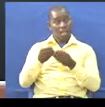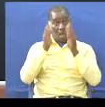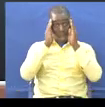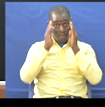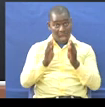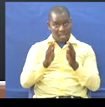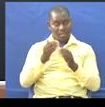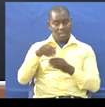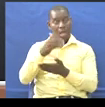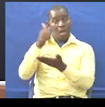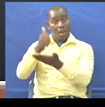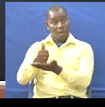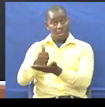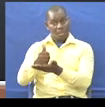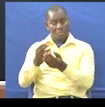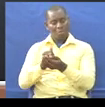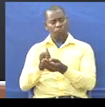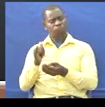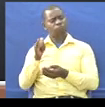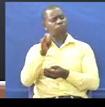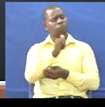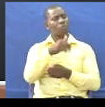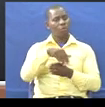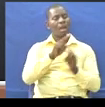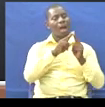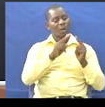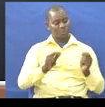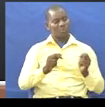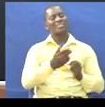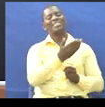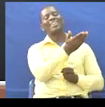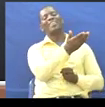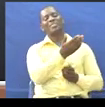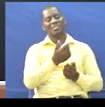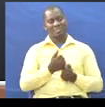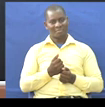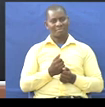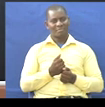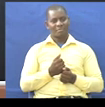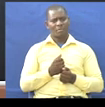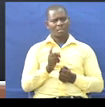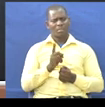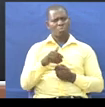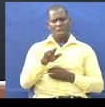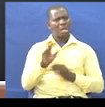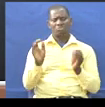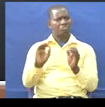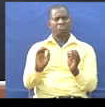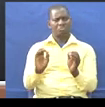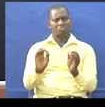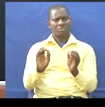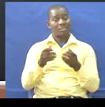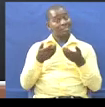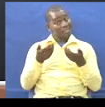And Boarded An Aeroplane To Arusha She Had Never Flown Before She Had